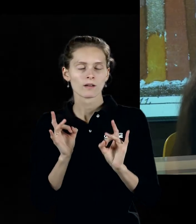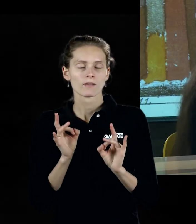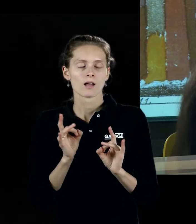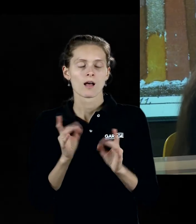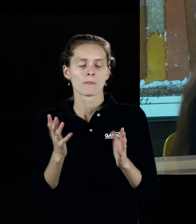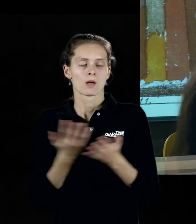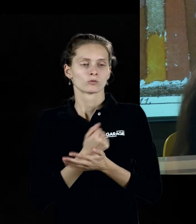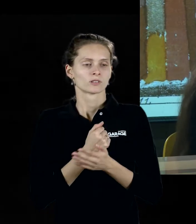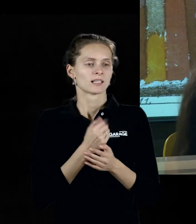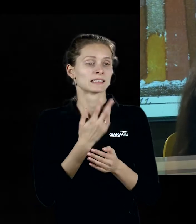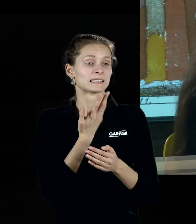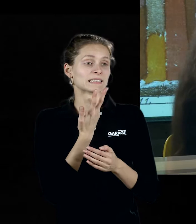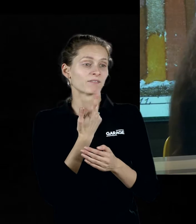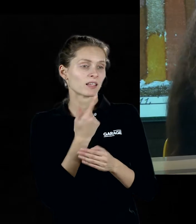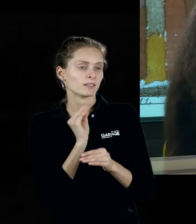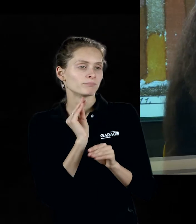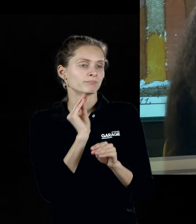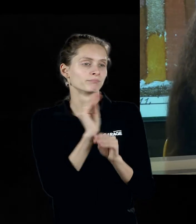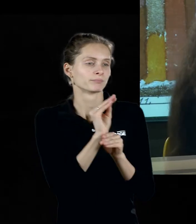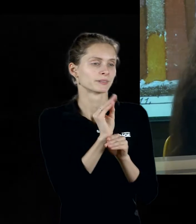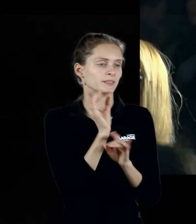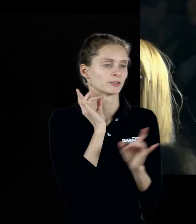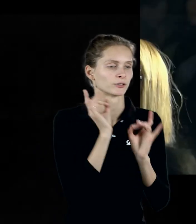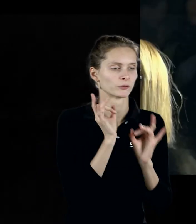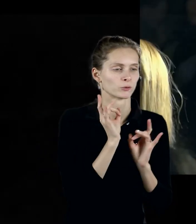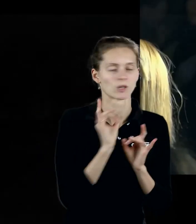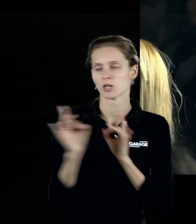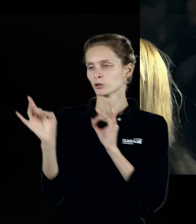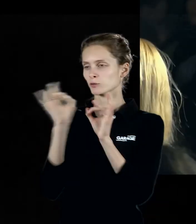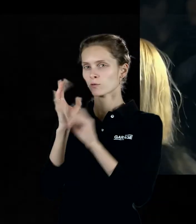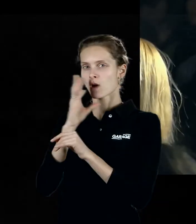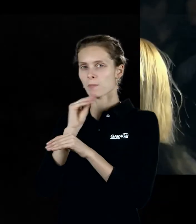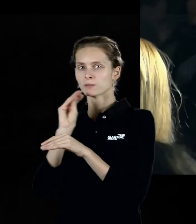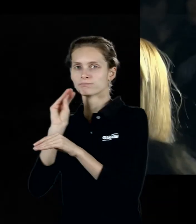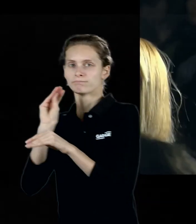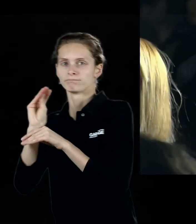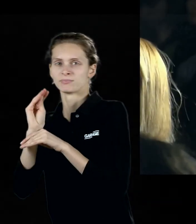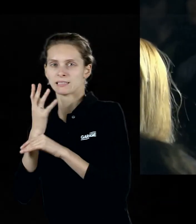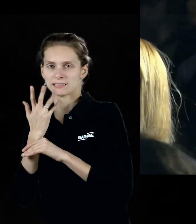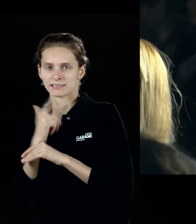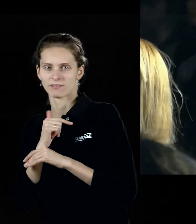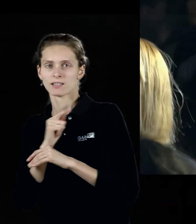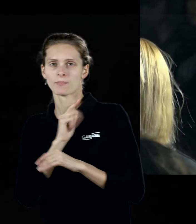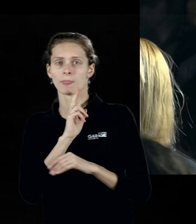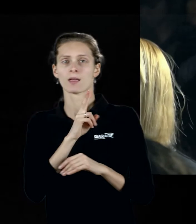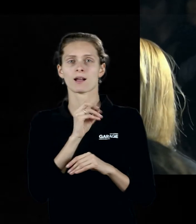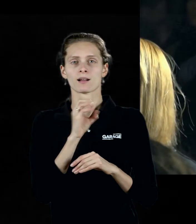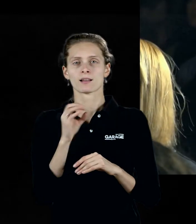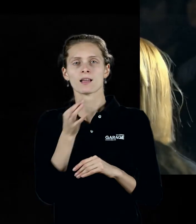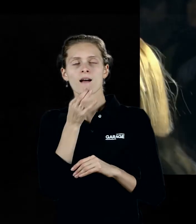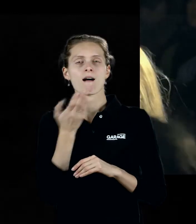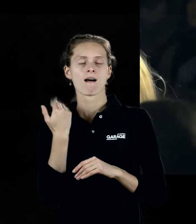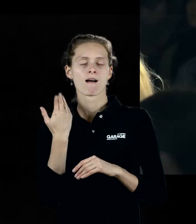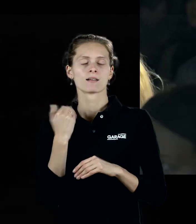цветом, каждый цвет наделяется звучанием. Но и клея в этих своих ранних абстрактных работах, в общем,